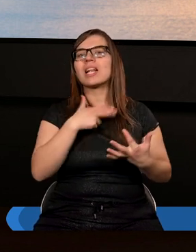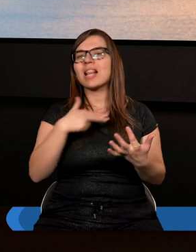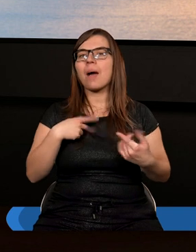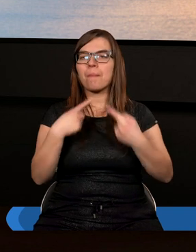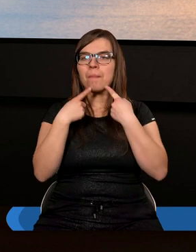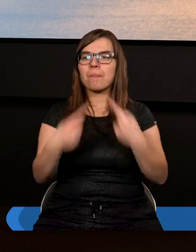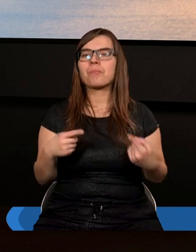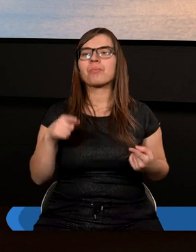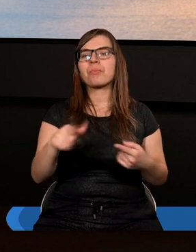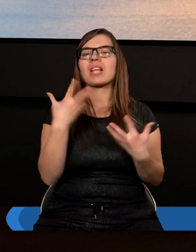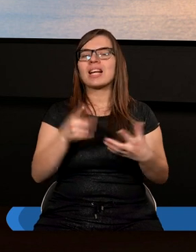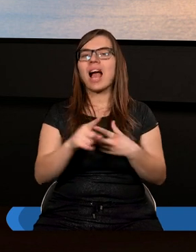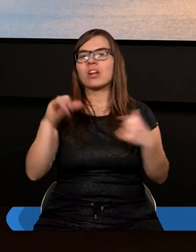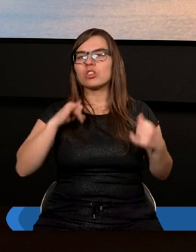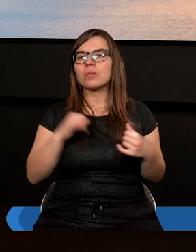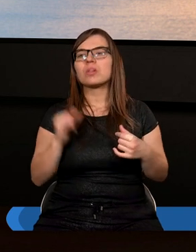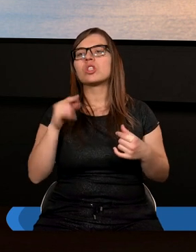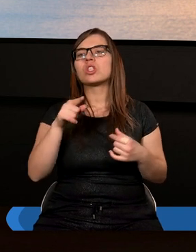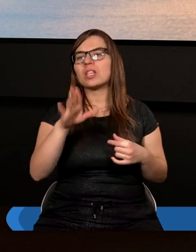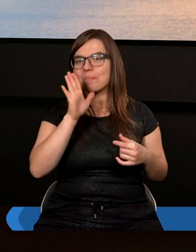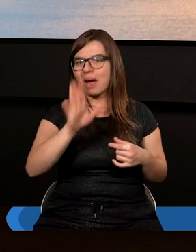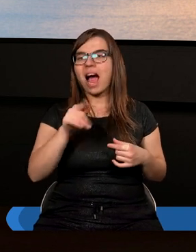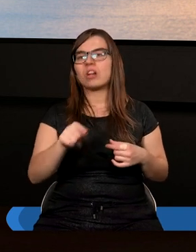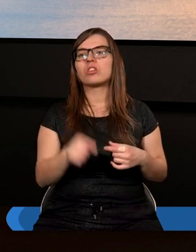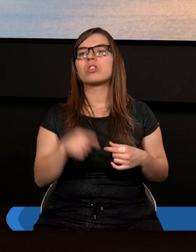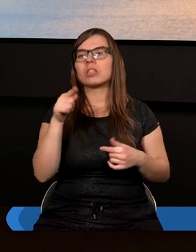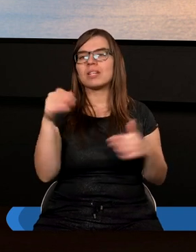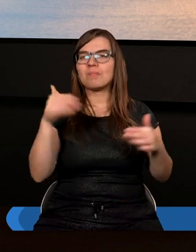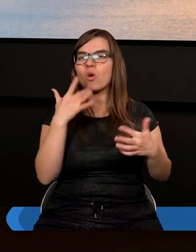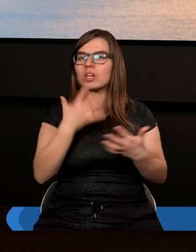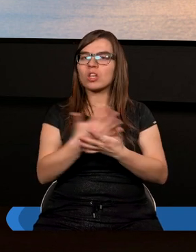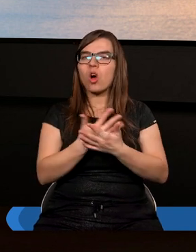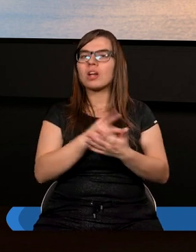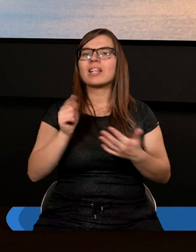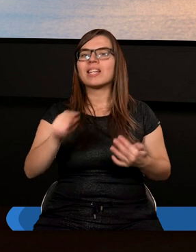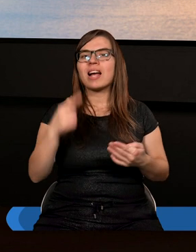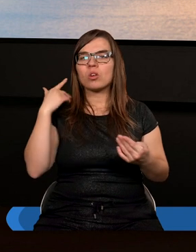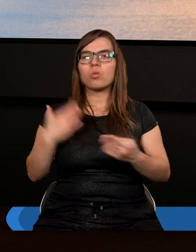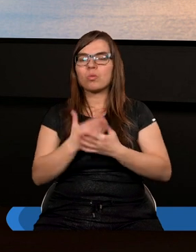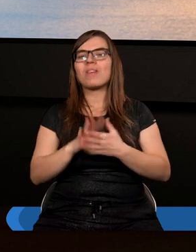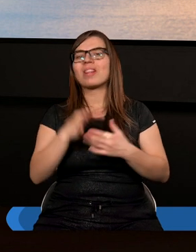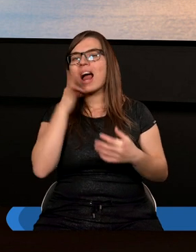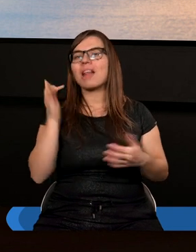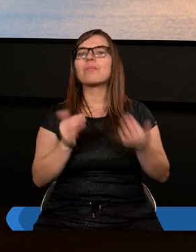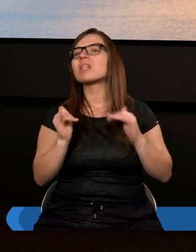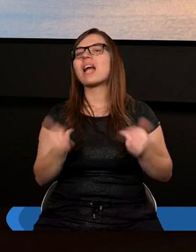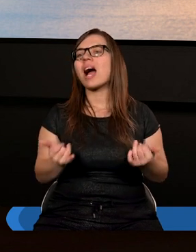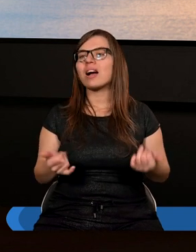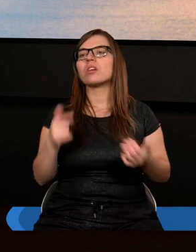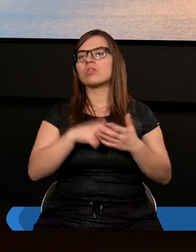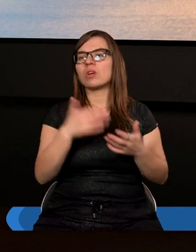powiedzieć, to jest dla Ciebie. Ty to masz. Ty możesz korzystać z tej służby w najlepszy sposób. W jaki?